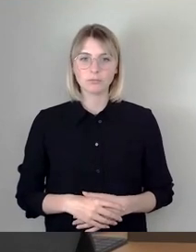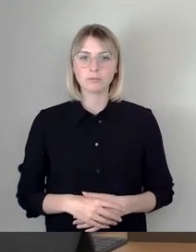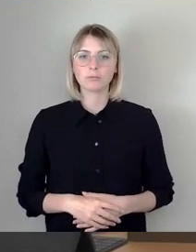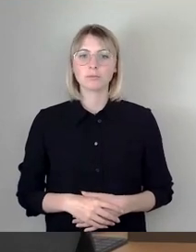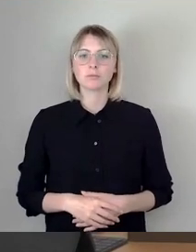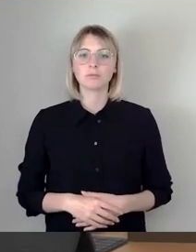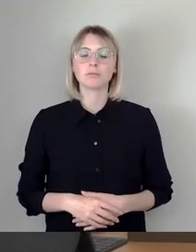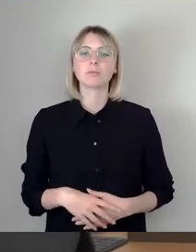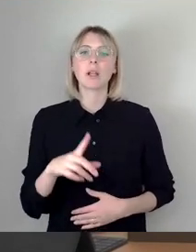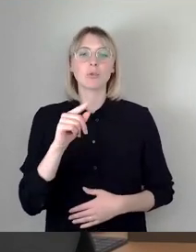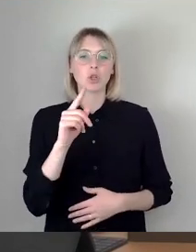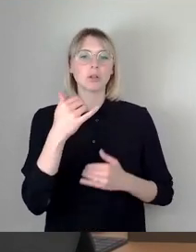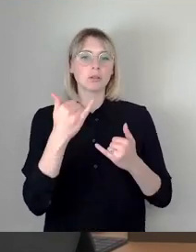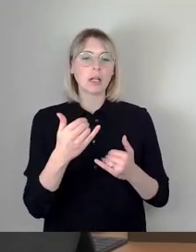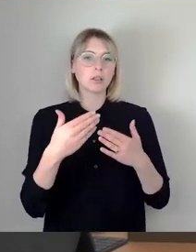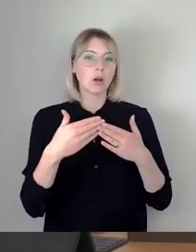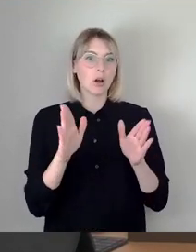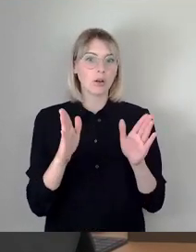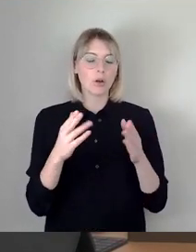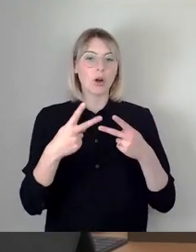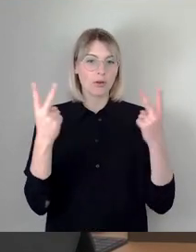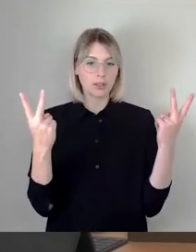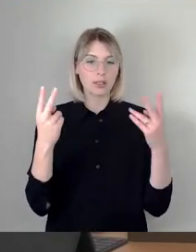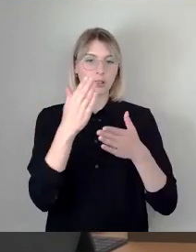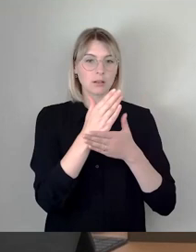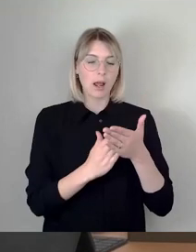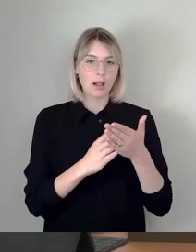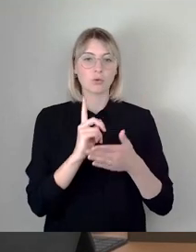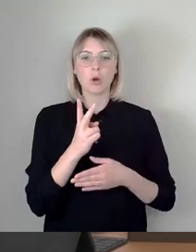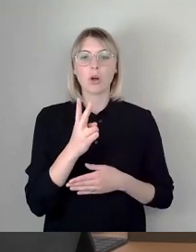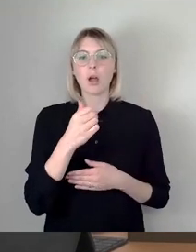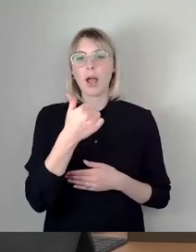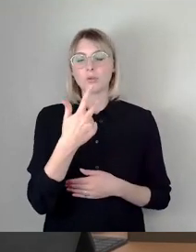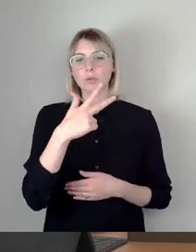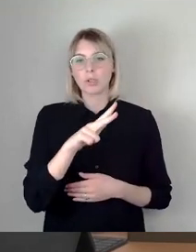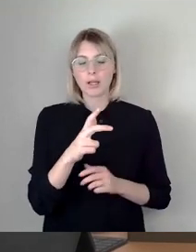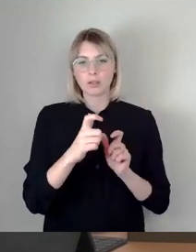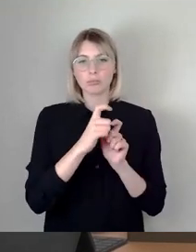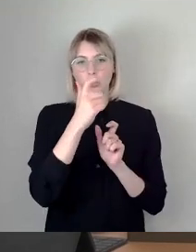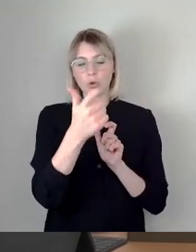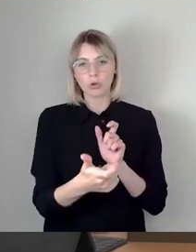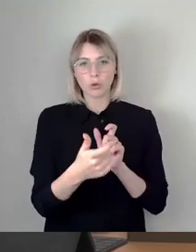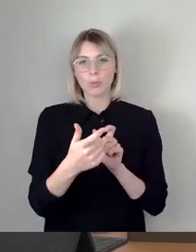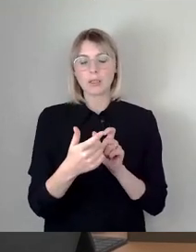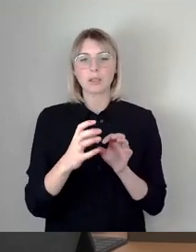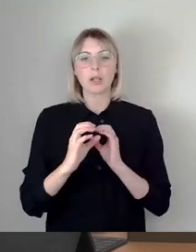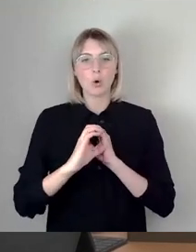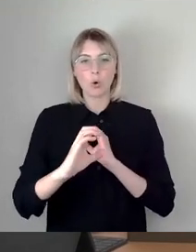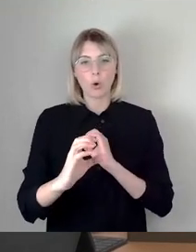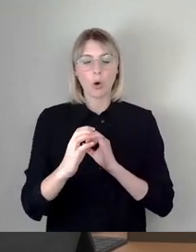öffentlichen Teil noch die 31 Brücke über die Rohrtrasse des Pumpspeicherwerkes Niederwarte